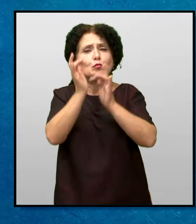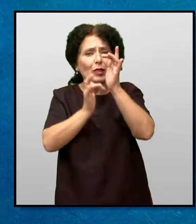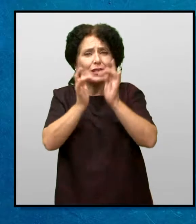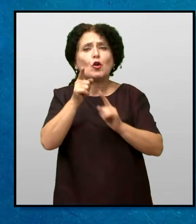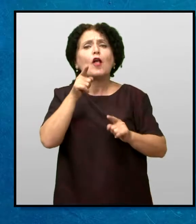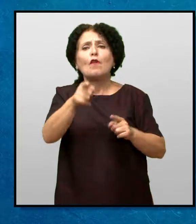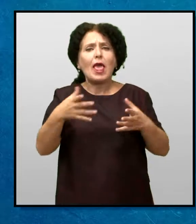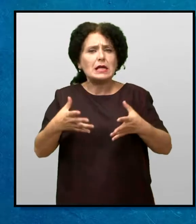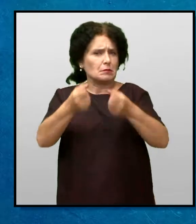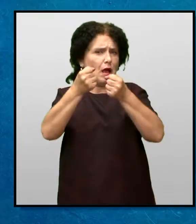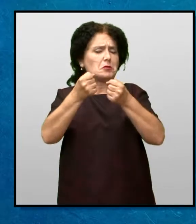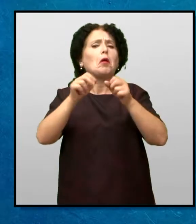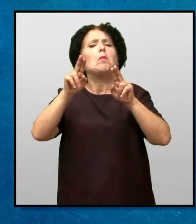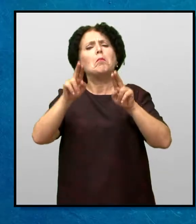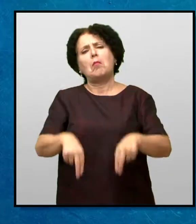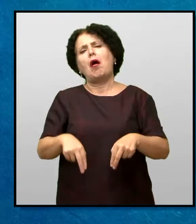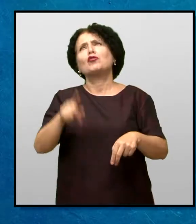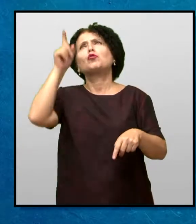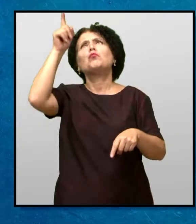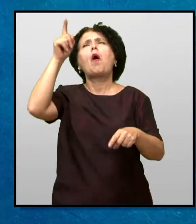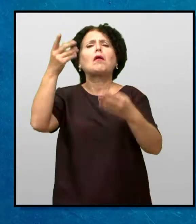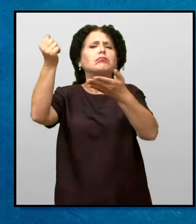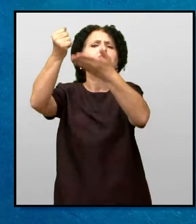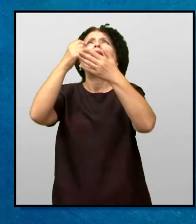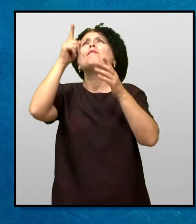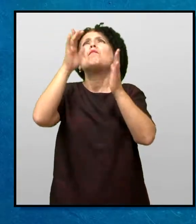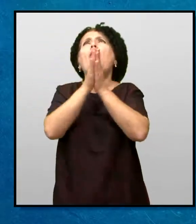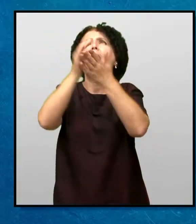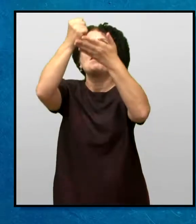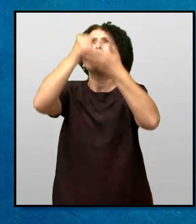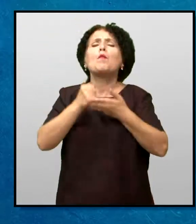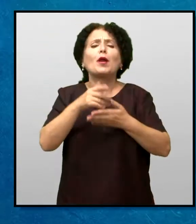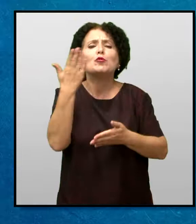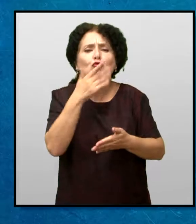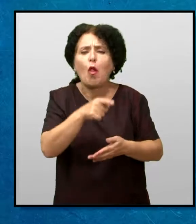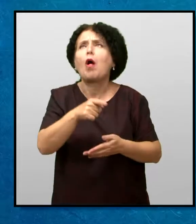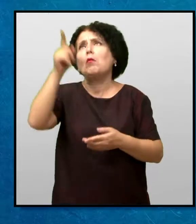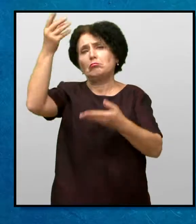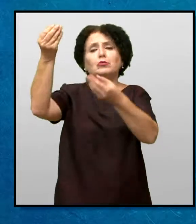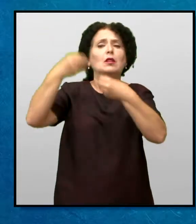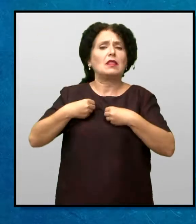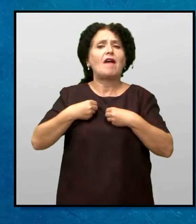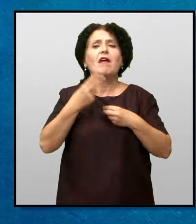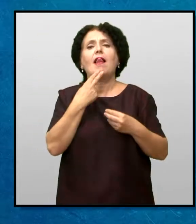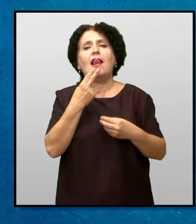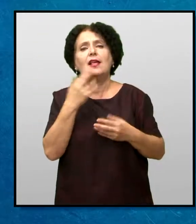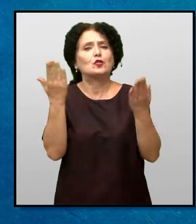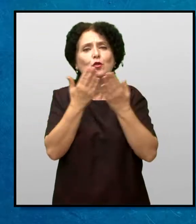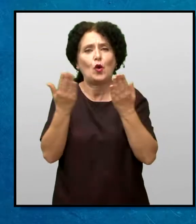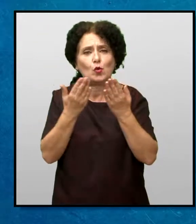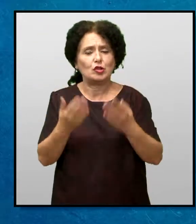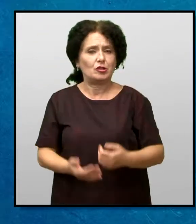Како во твој спасител Можеш од него да побараш да ти помогне И тој ке го направи тоа